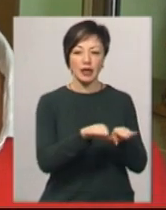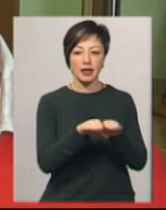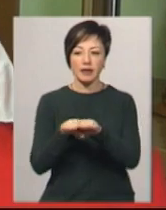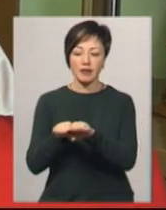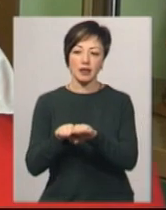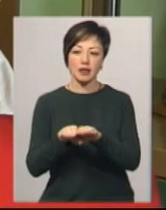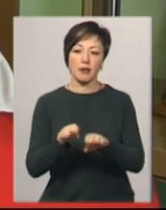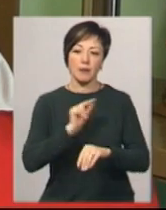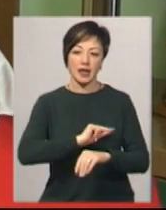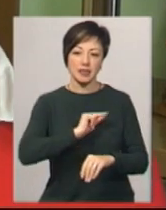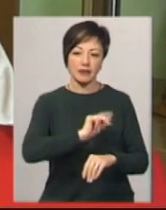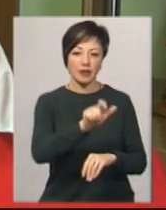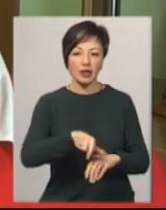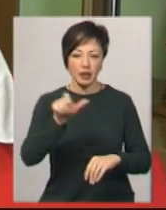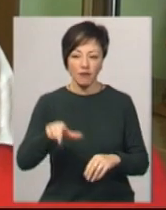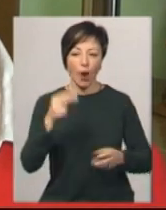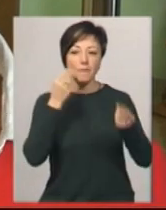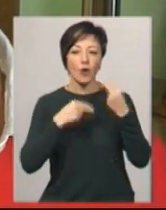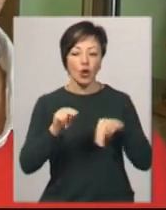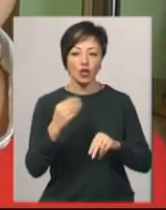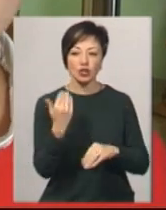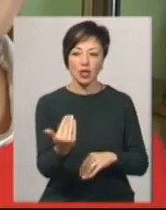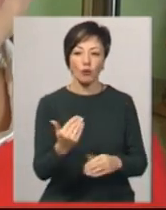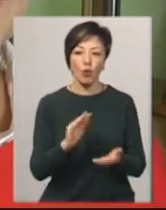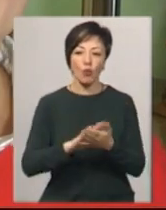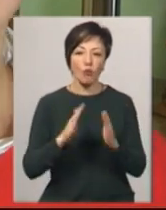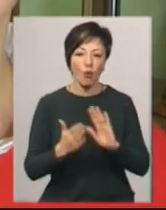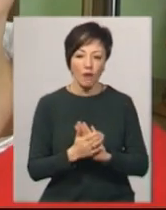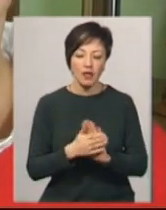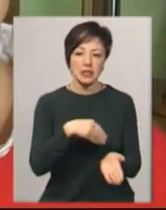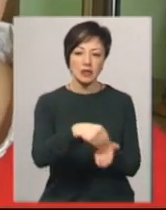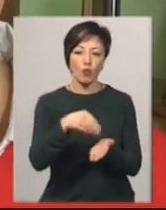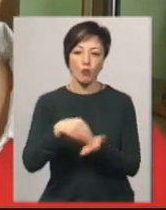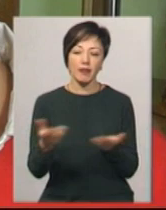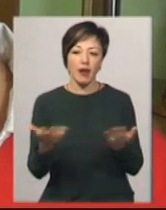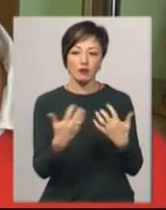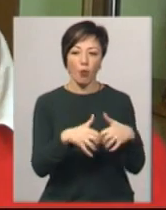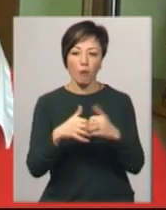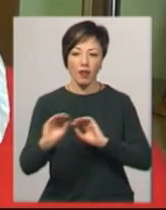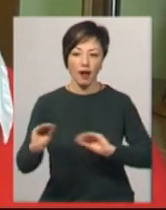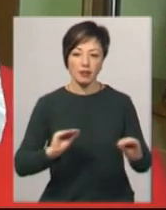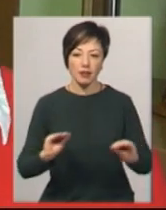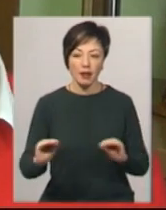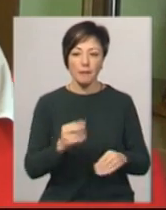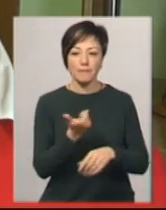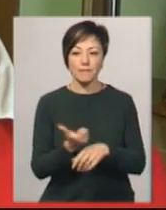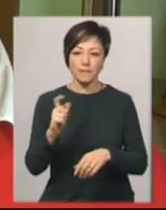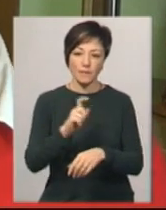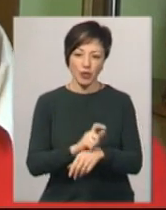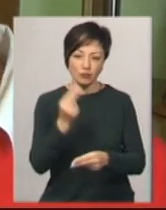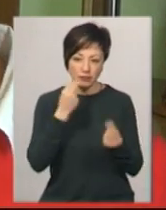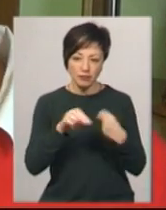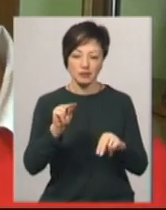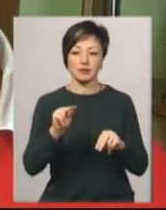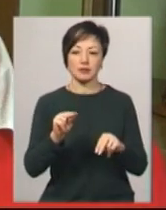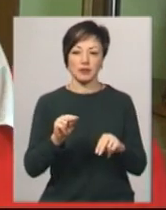працівників, покращити їм умови, закупити якесь обладнання, яке б було більш конкурентним ще